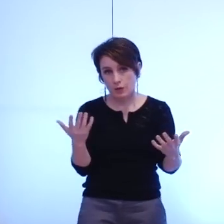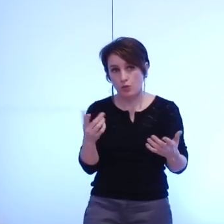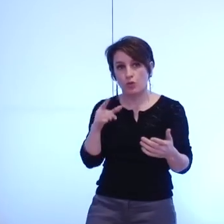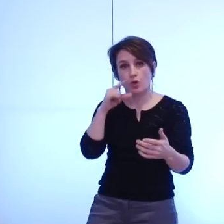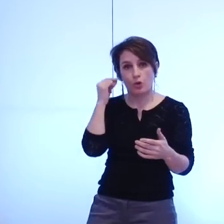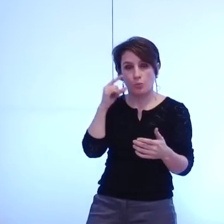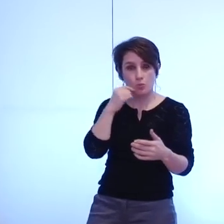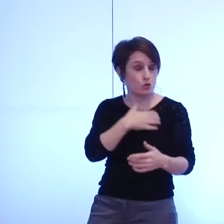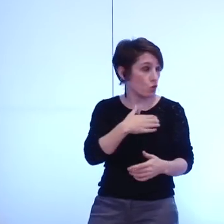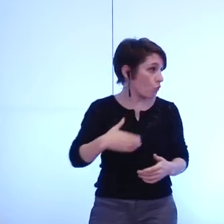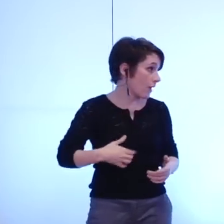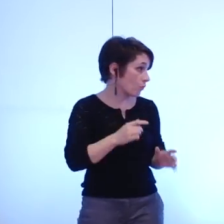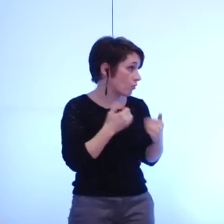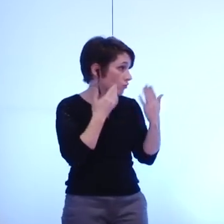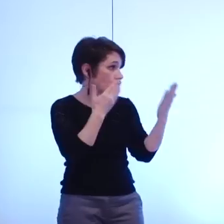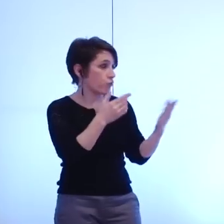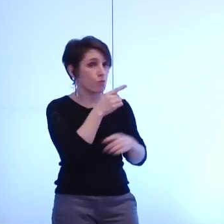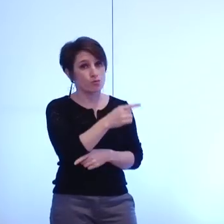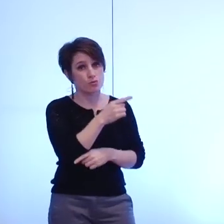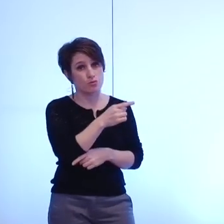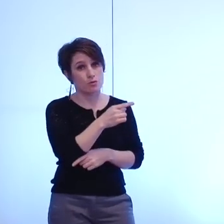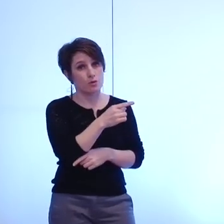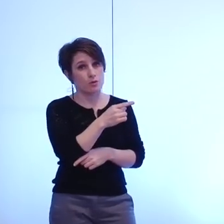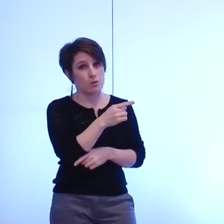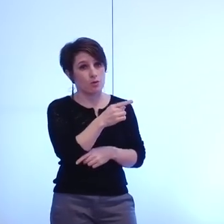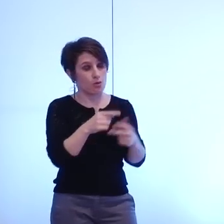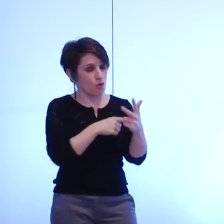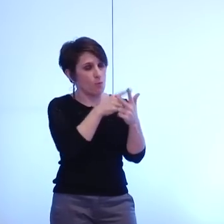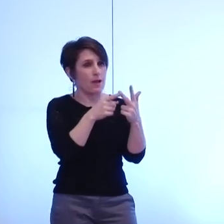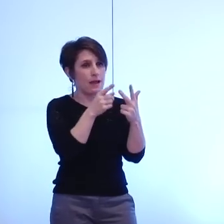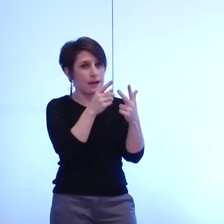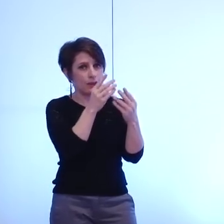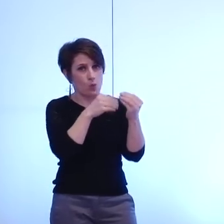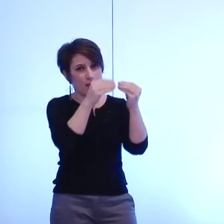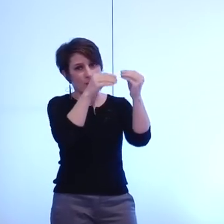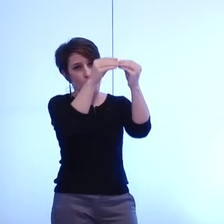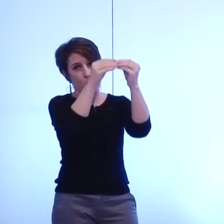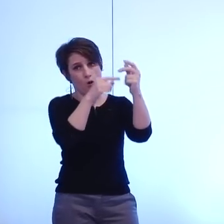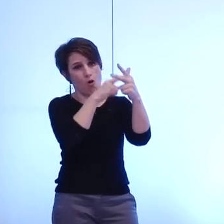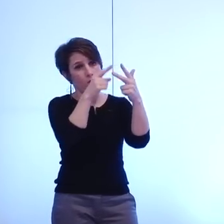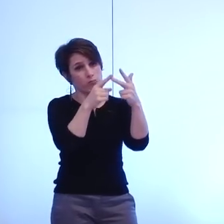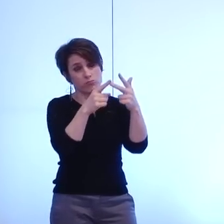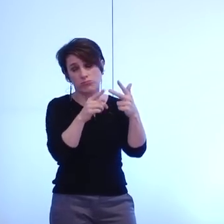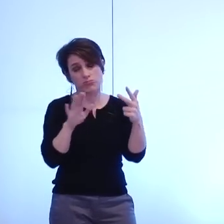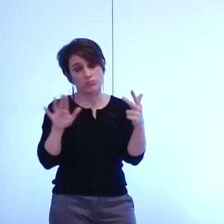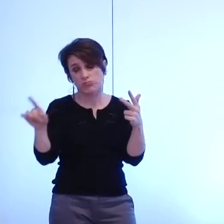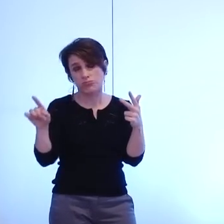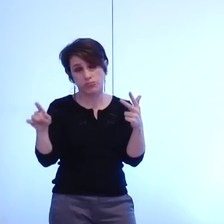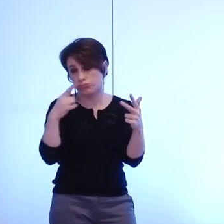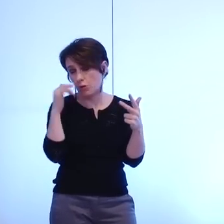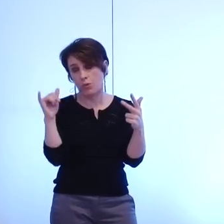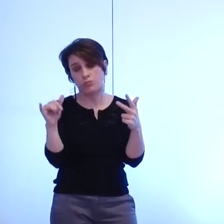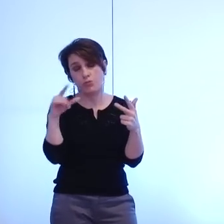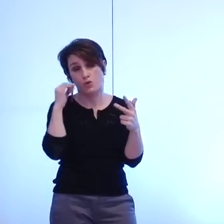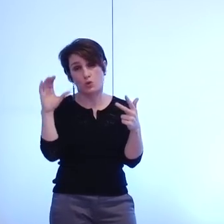le maire de repousser les trois amendements de posture qui nous ont été présentés par monsieur